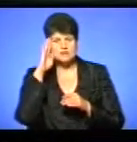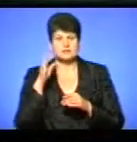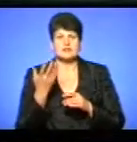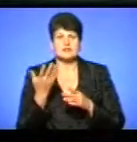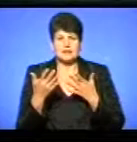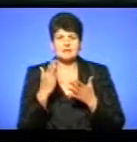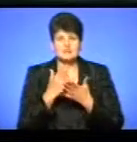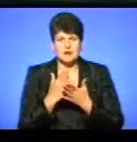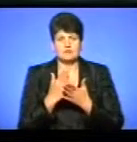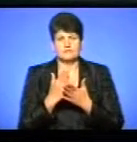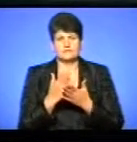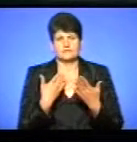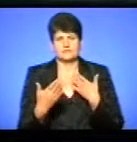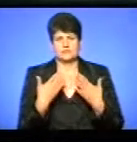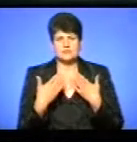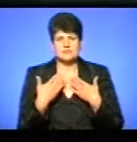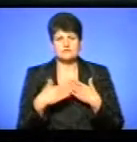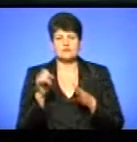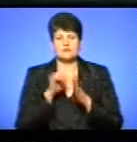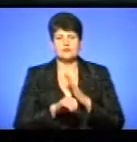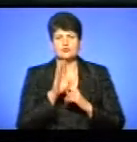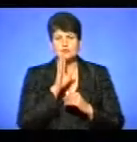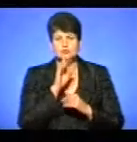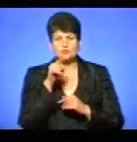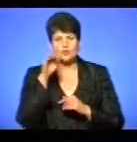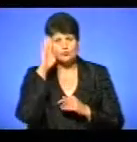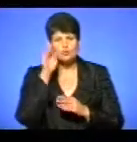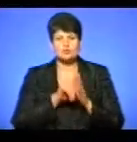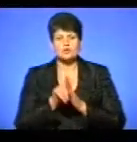стосунки з убитою жінкою. Чоловіка поліцейській оголосили у розшук.